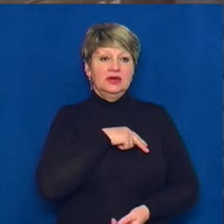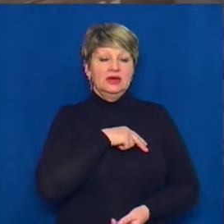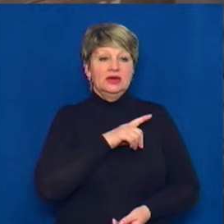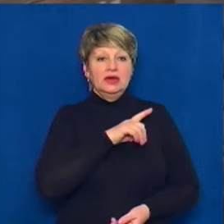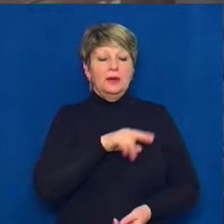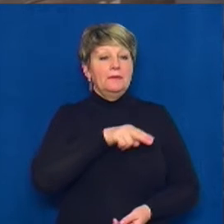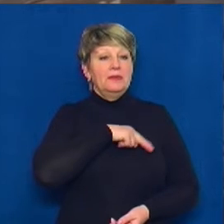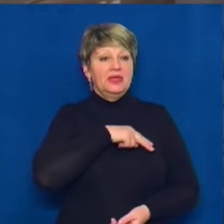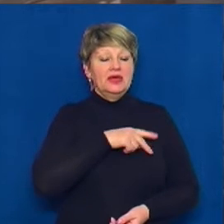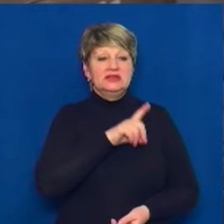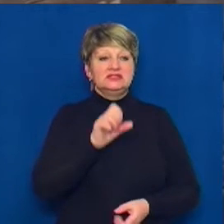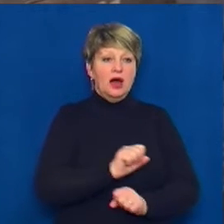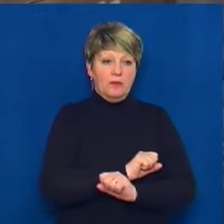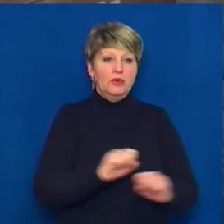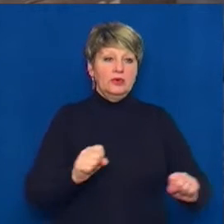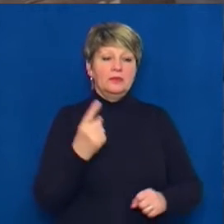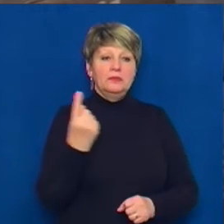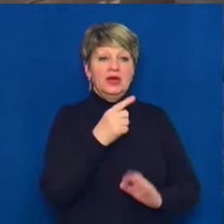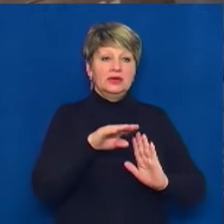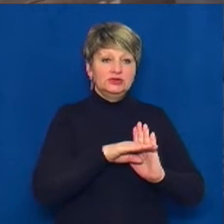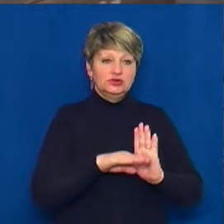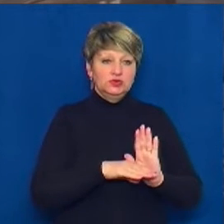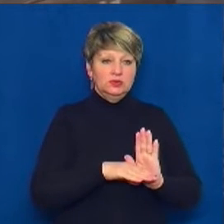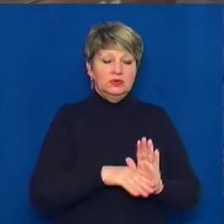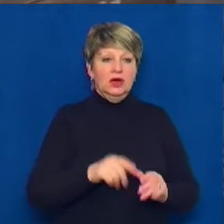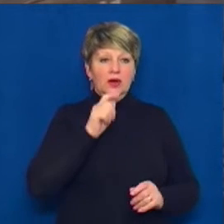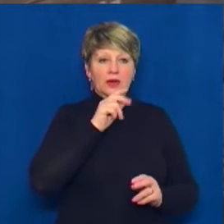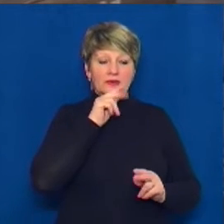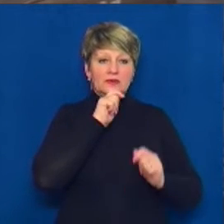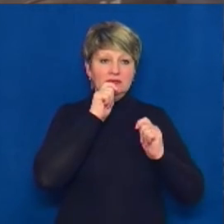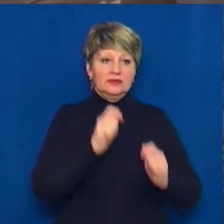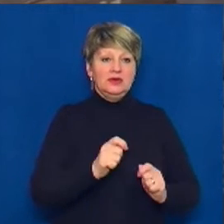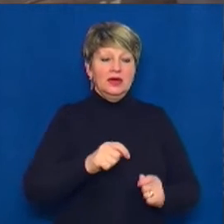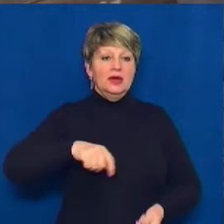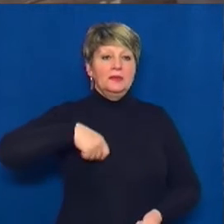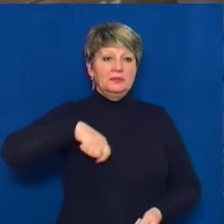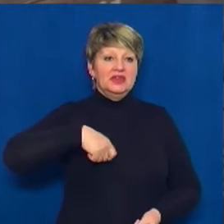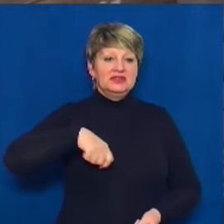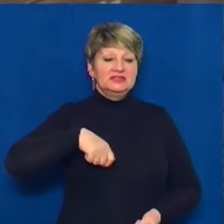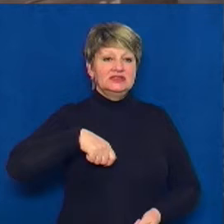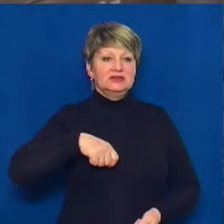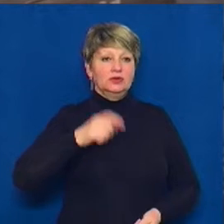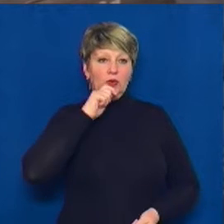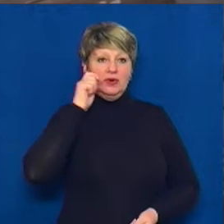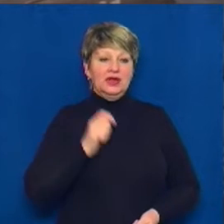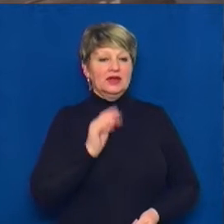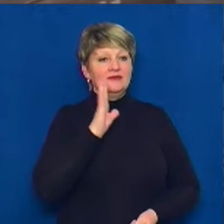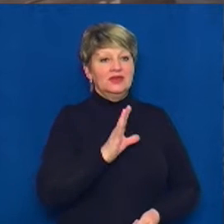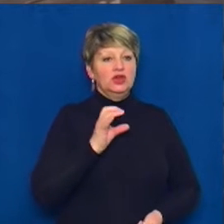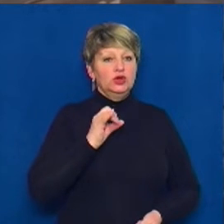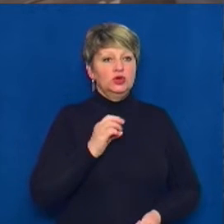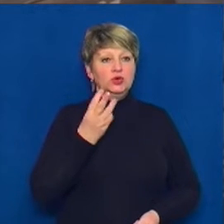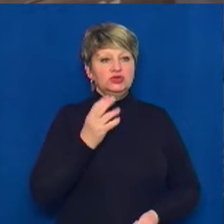мужність першого ступеня. Нагородив його президент України, четвертий, Віктор Ющенко. За